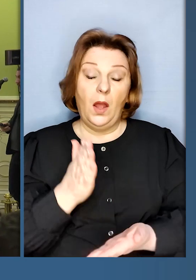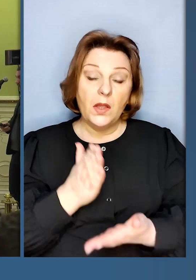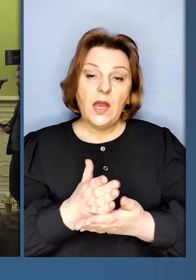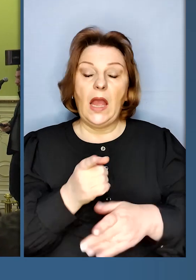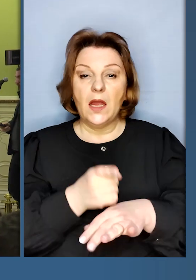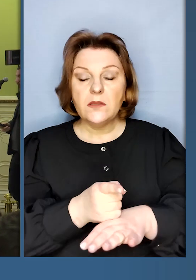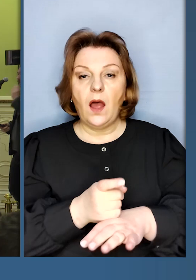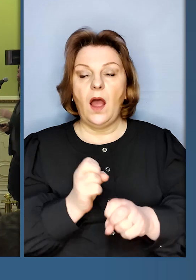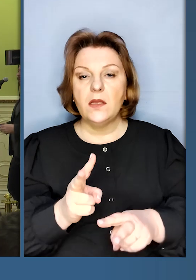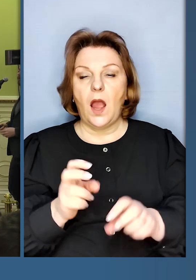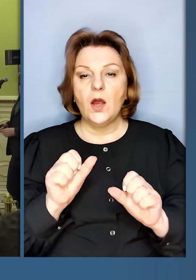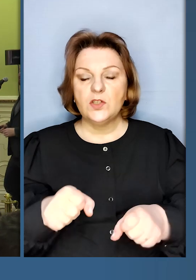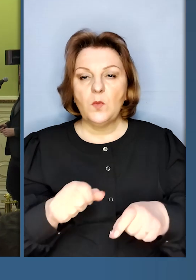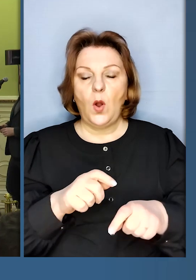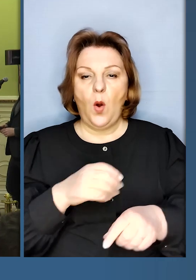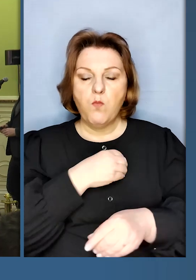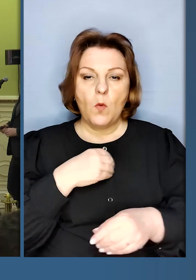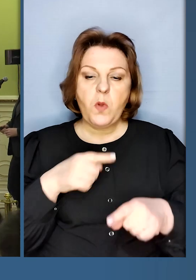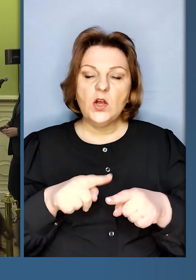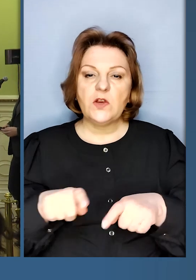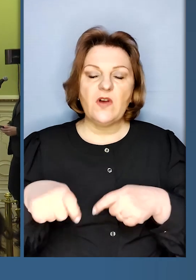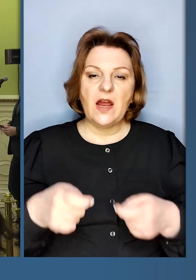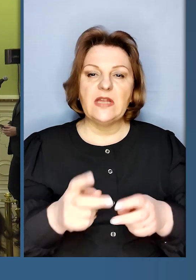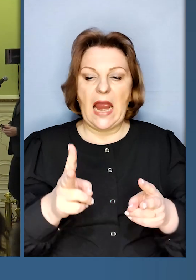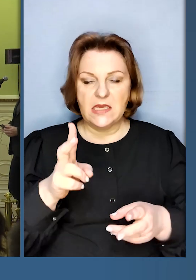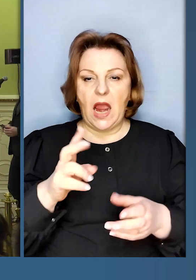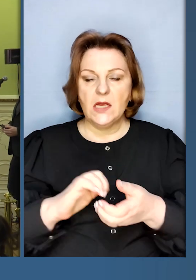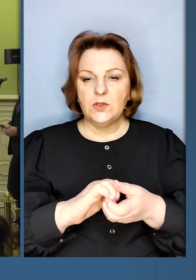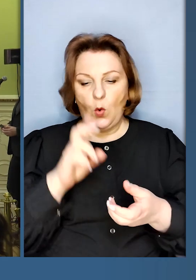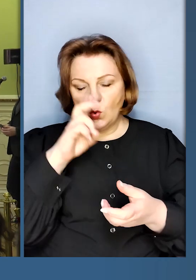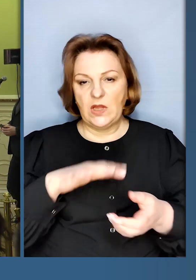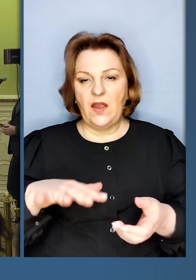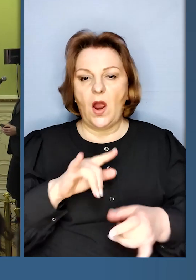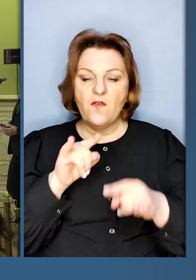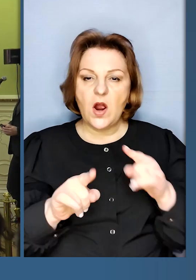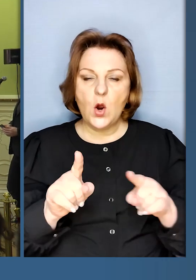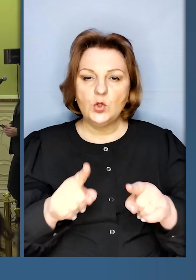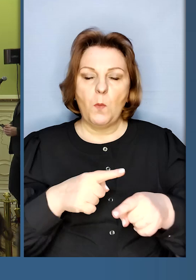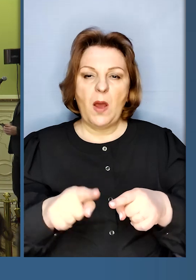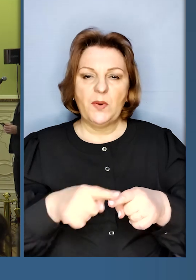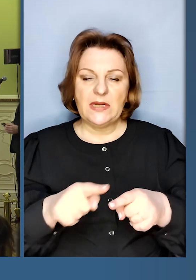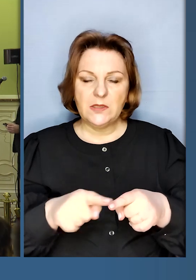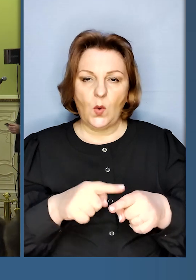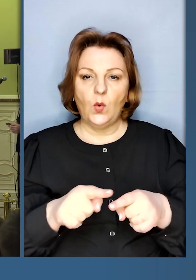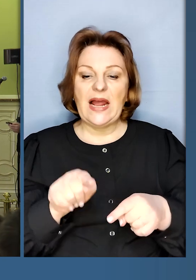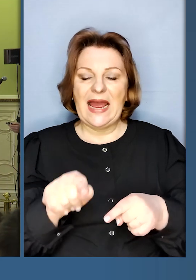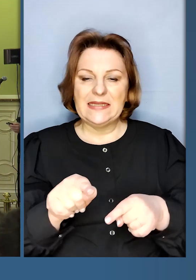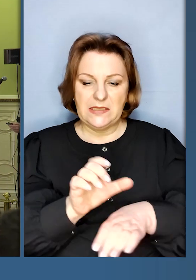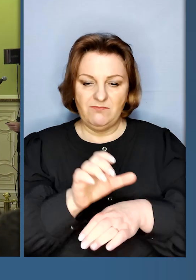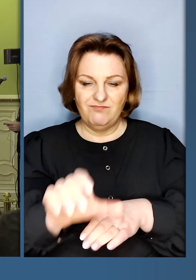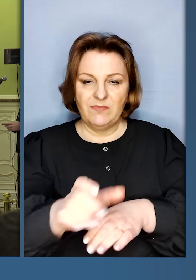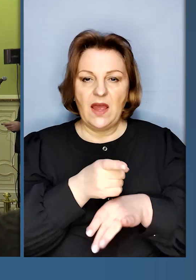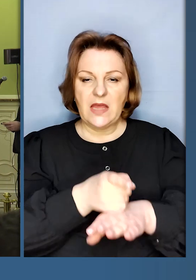буде їх більше. Як швидко? Польща зможе їх так швидко передати. І які союзні держави вдалося намовити, щоб вони прискорили